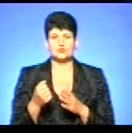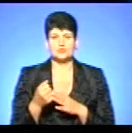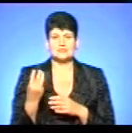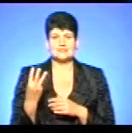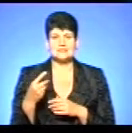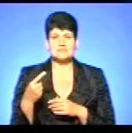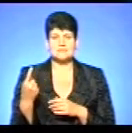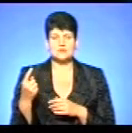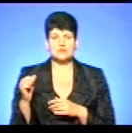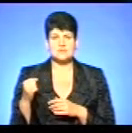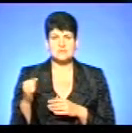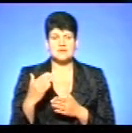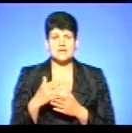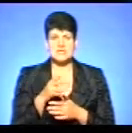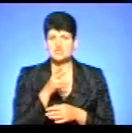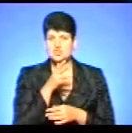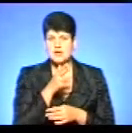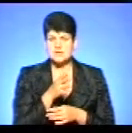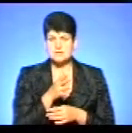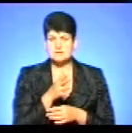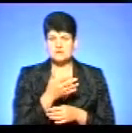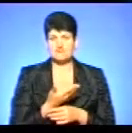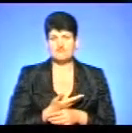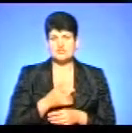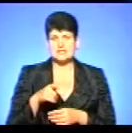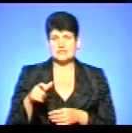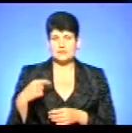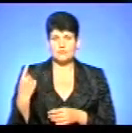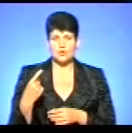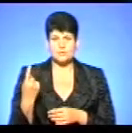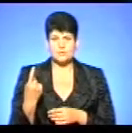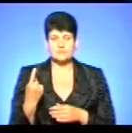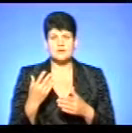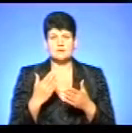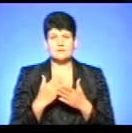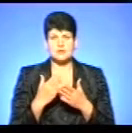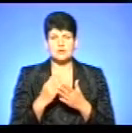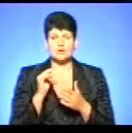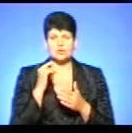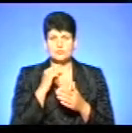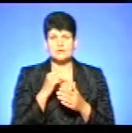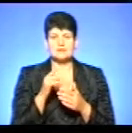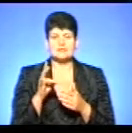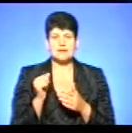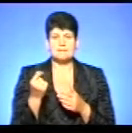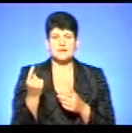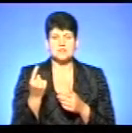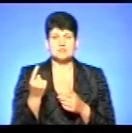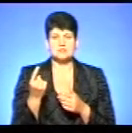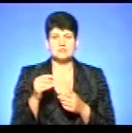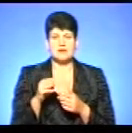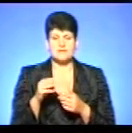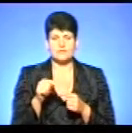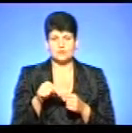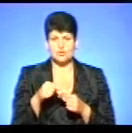серпня є ще час жителям області, які мали економію ставлену на 1 травня цього